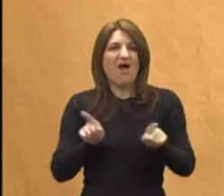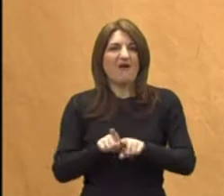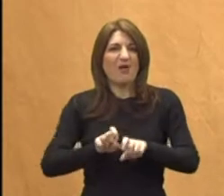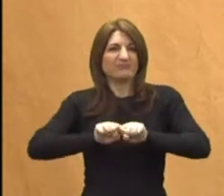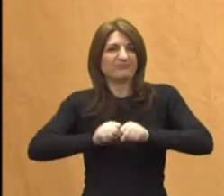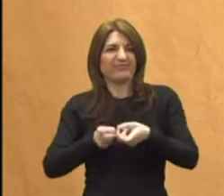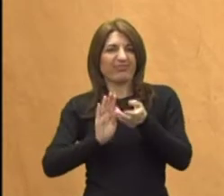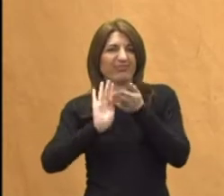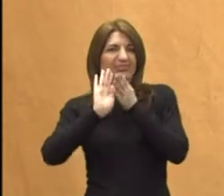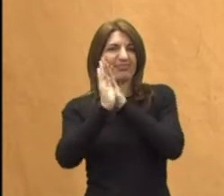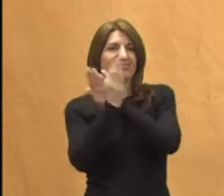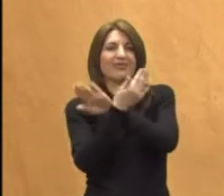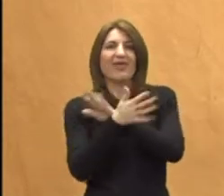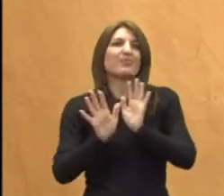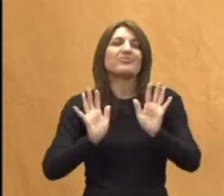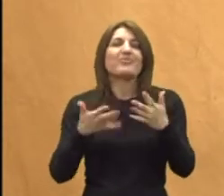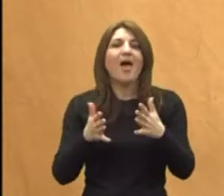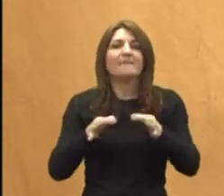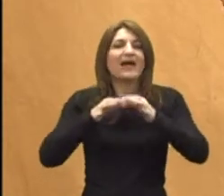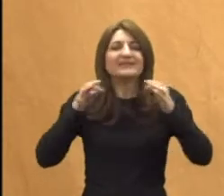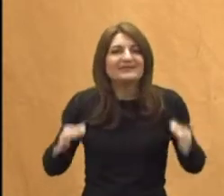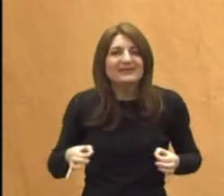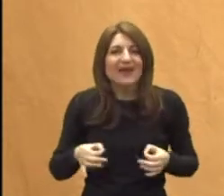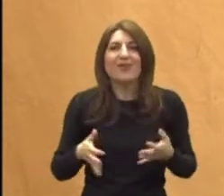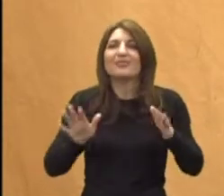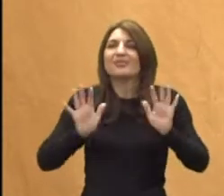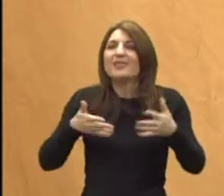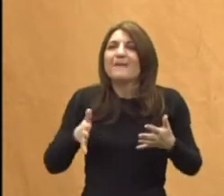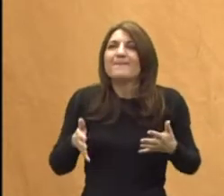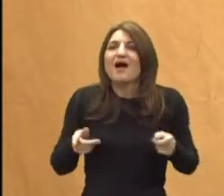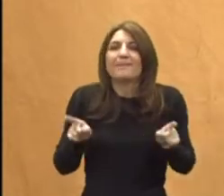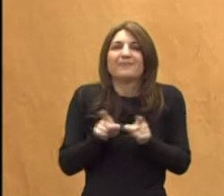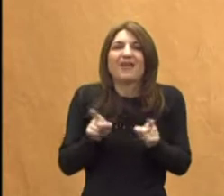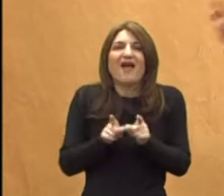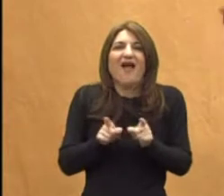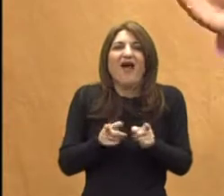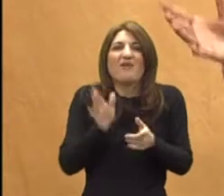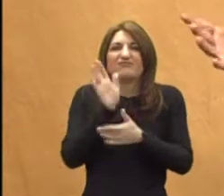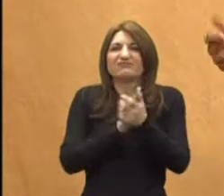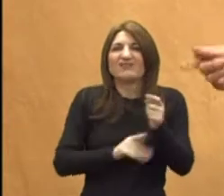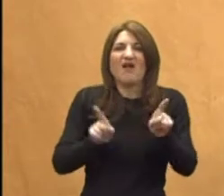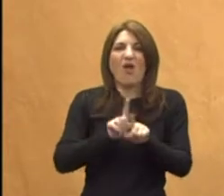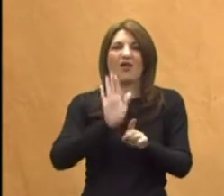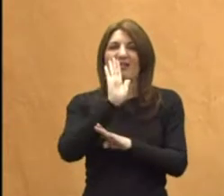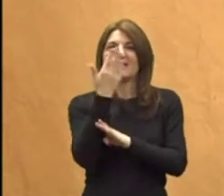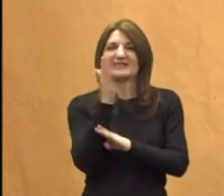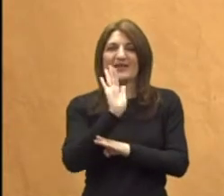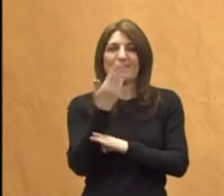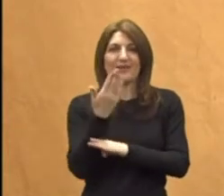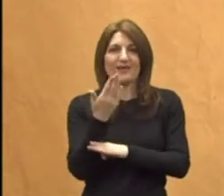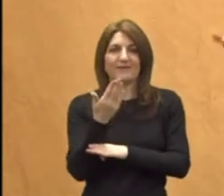počinjemo, gubimo tu iskrenost, pa tu nastaju te, ja bih reka, licemjerni odnose prema nečemu. Pa evo,